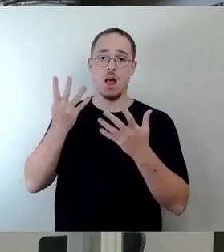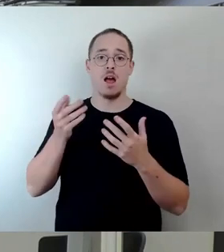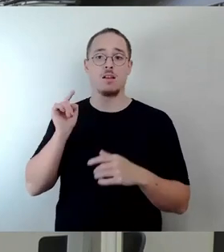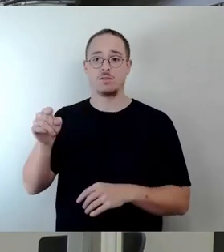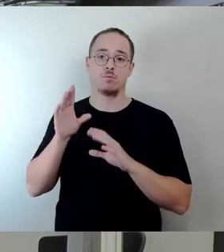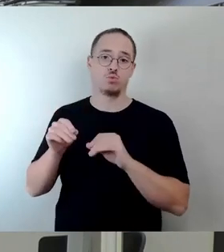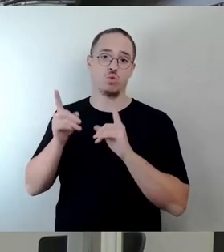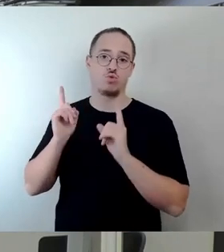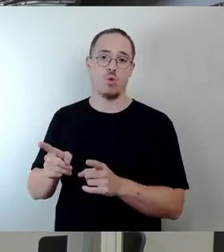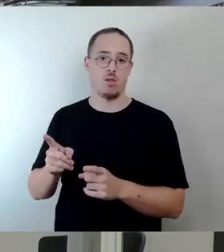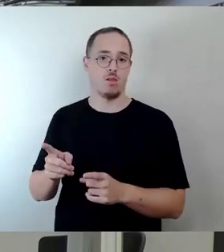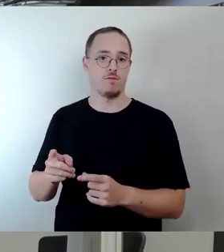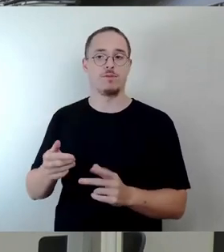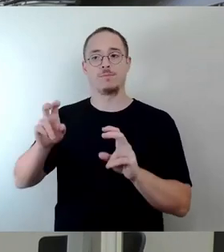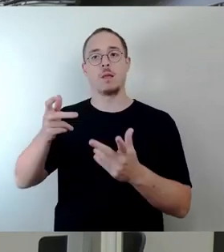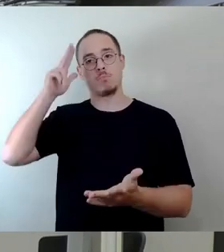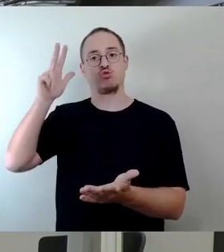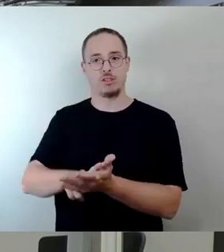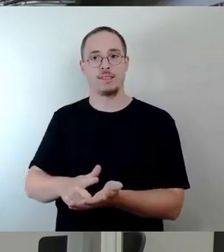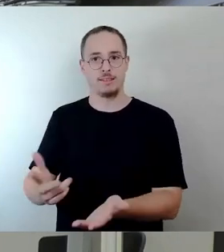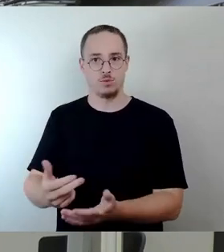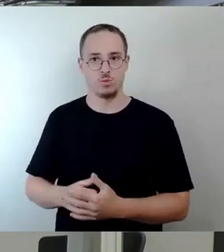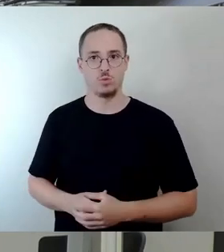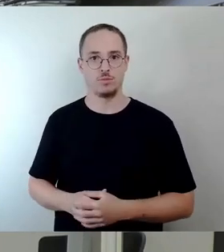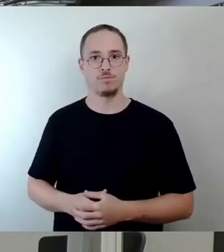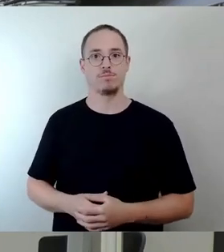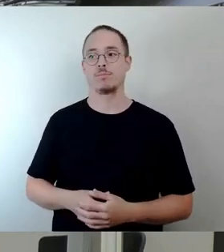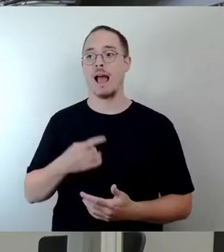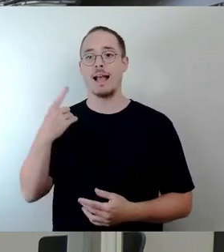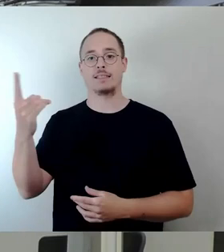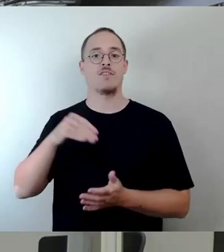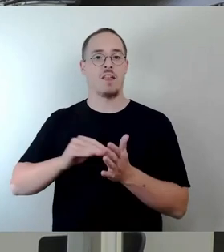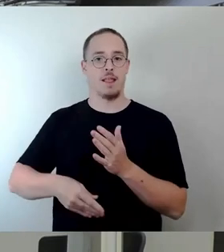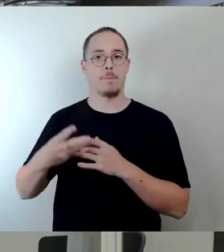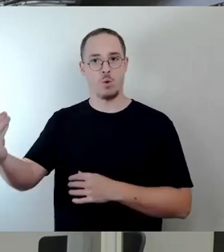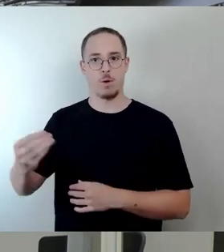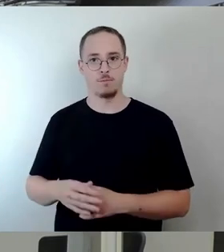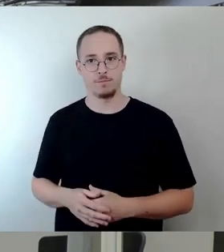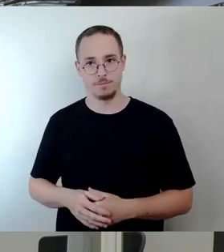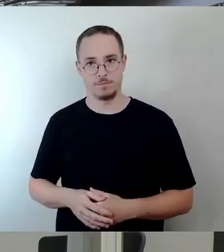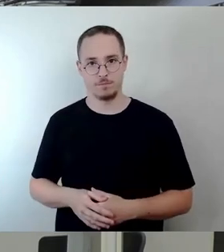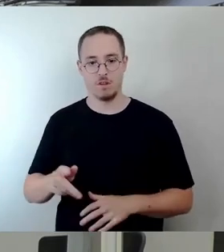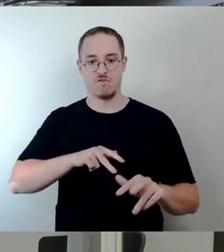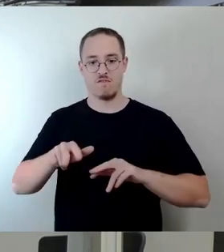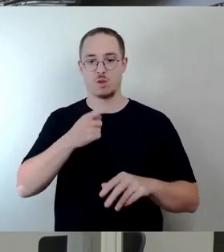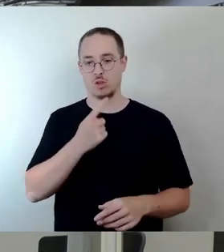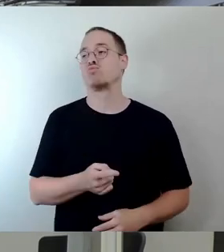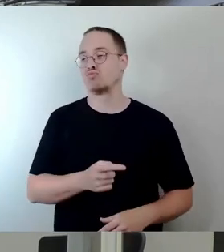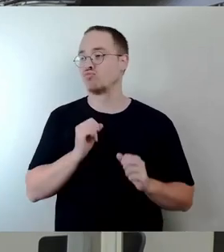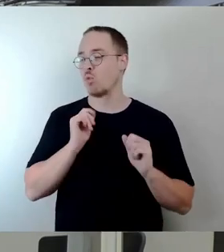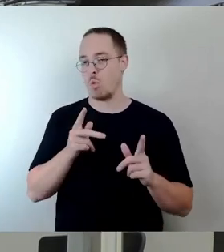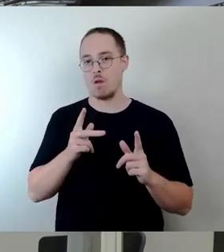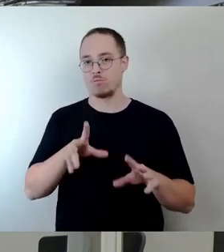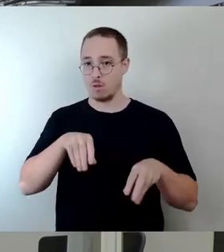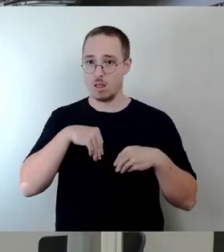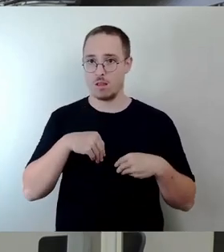bestätigt und bekommt einen eigenen Vertrag. Das wurde von der Verwaltung auch so zugesagt und das war die Bedingung dafür, dass